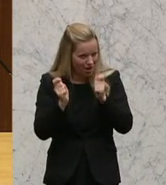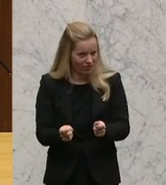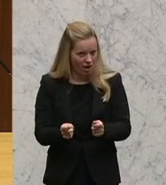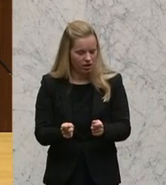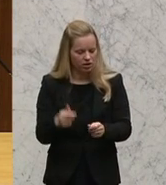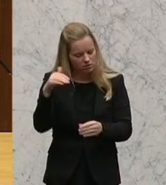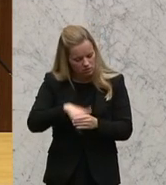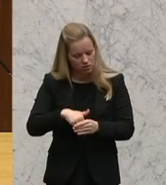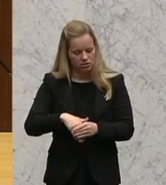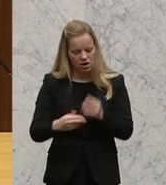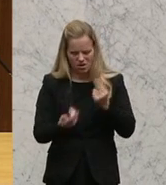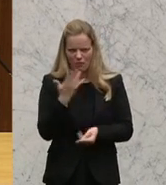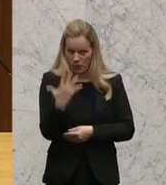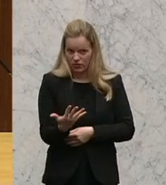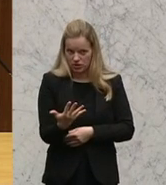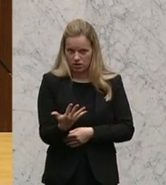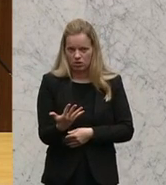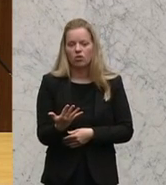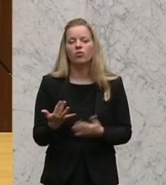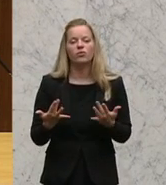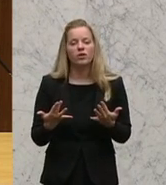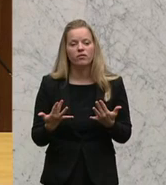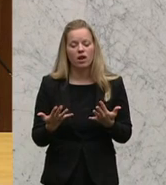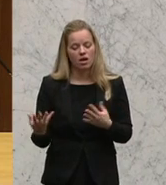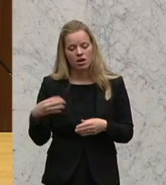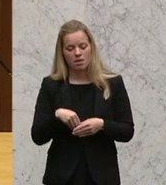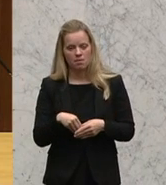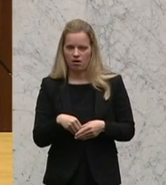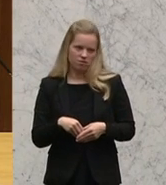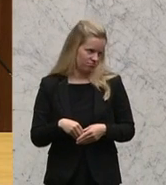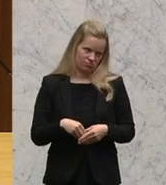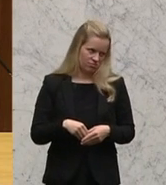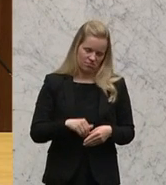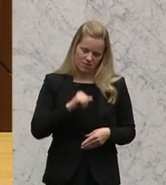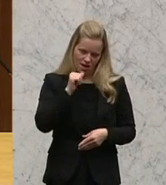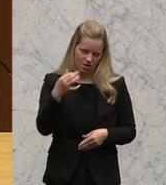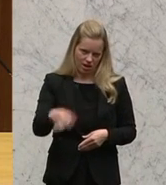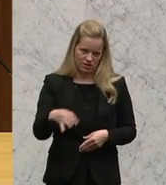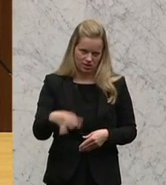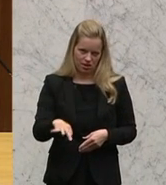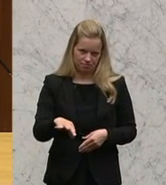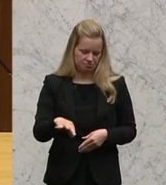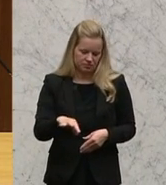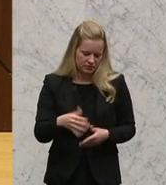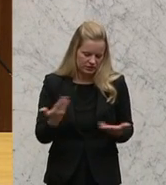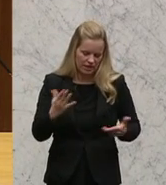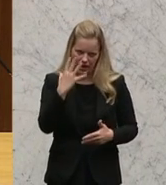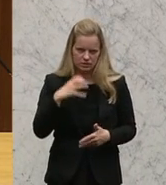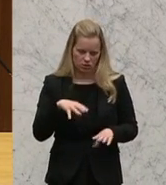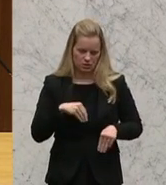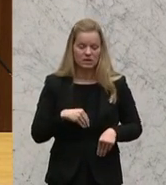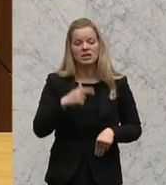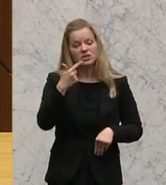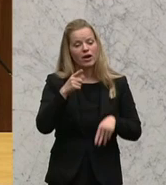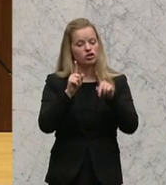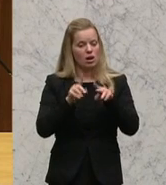nämlich knapp 50 und Sie haben original genau offensichtlich keine ernst genommen. Es gab zwei entsprechende Stellungnahmen, die